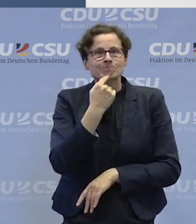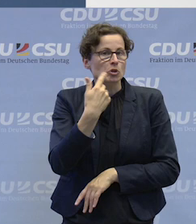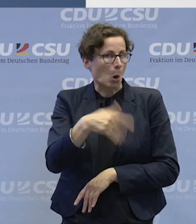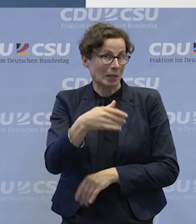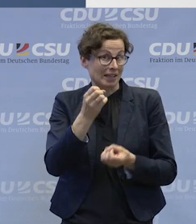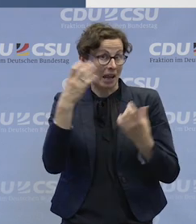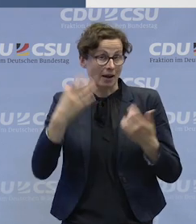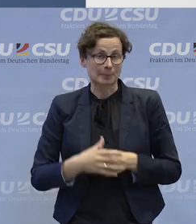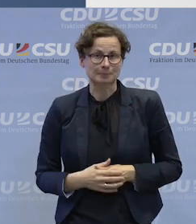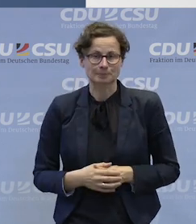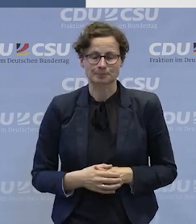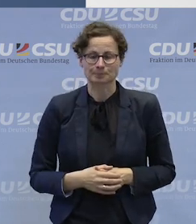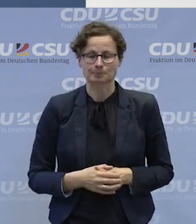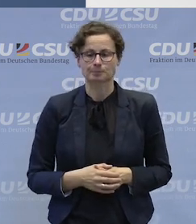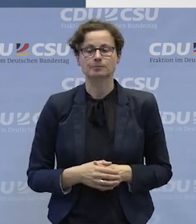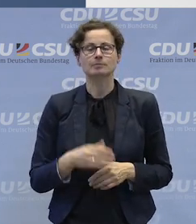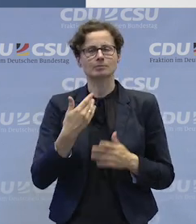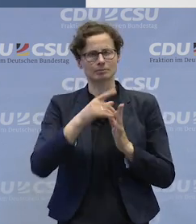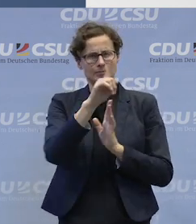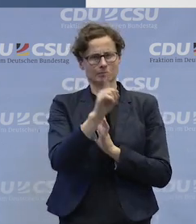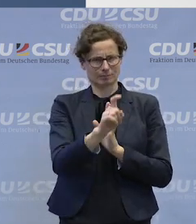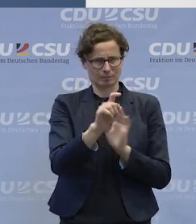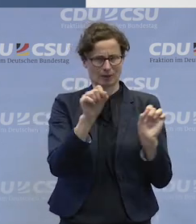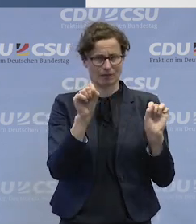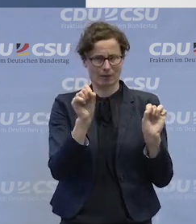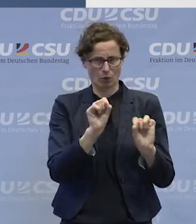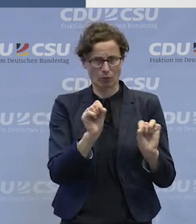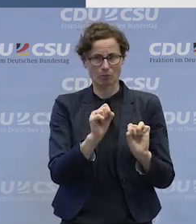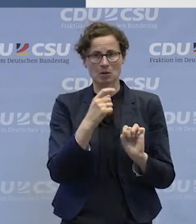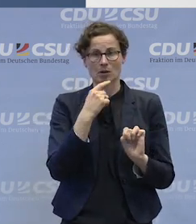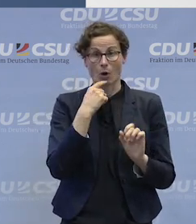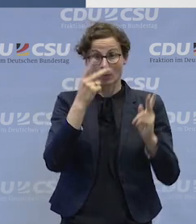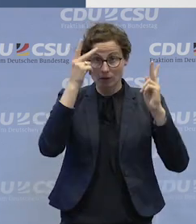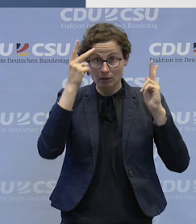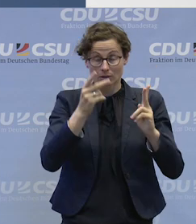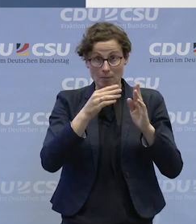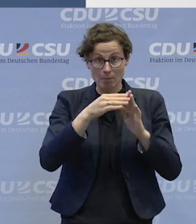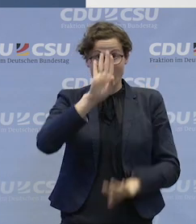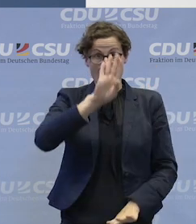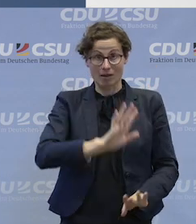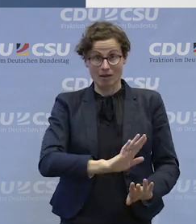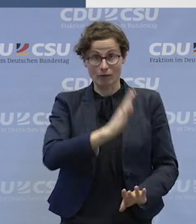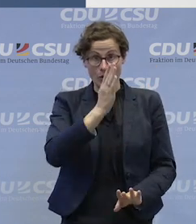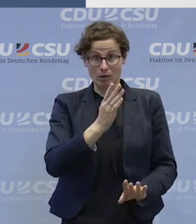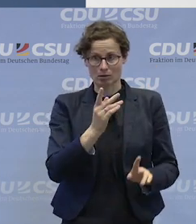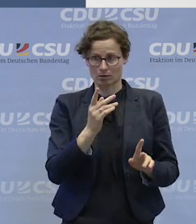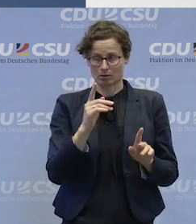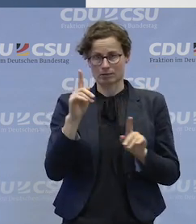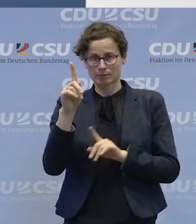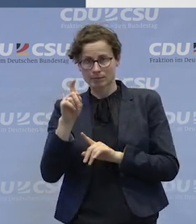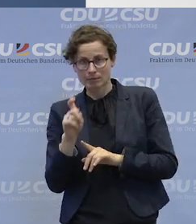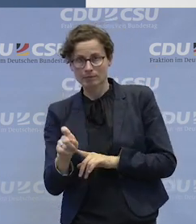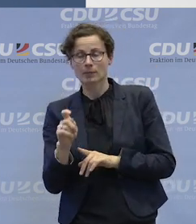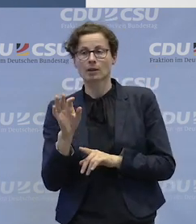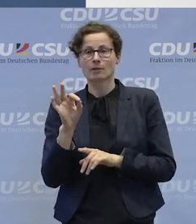Ich möchte das auch klar betonen, dieses Fragezeichen, mehr Erfolg oder nicht mehr Erfolg und trotzdem ein Ausrufezeichen